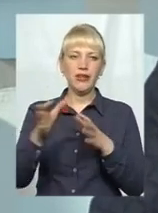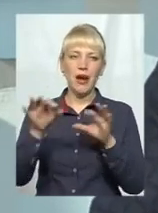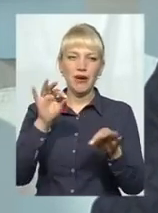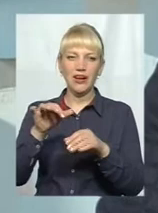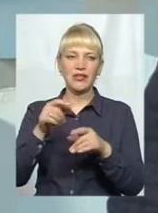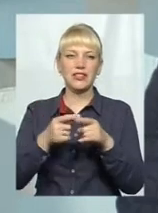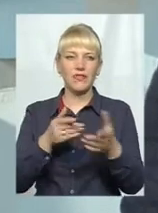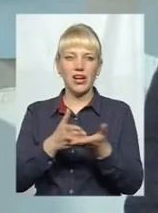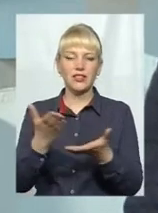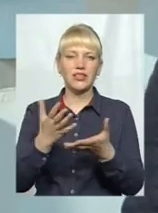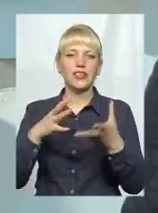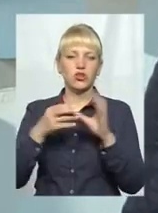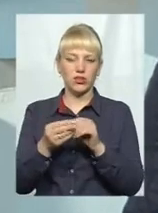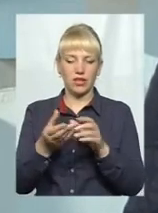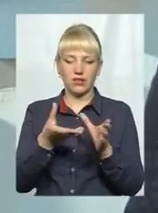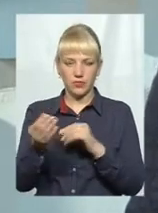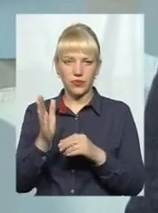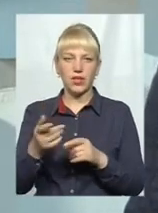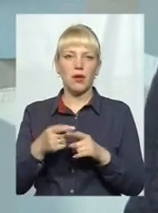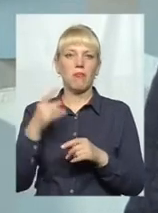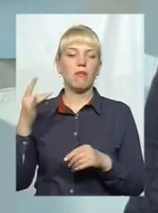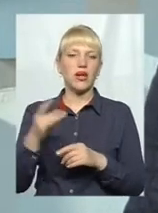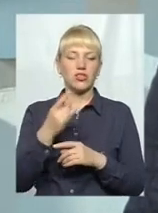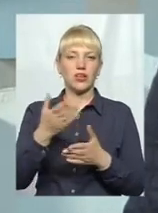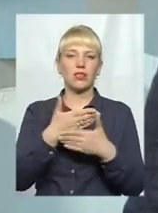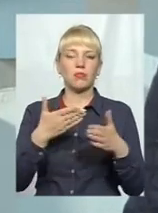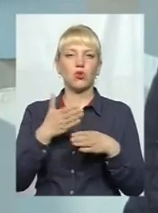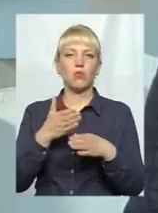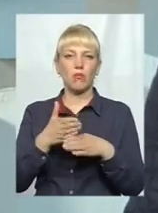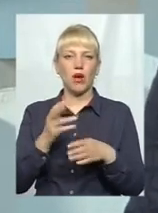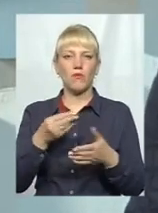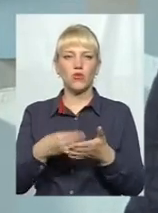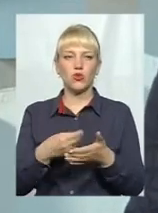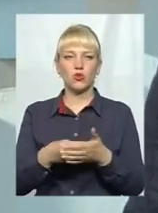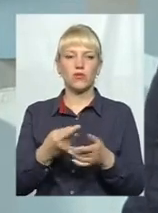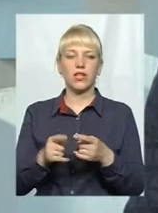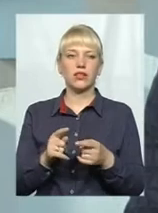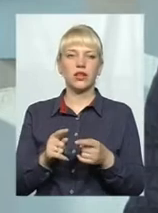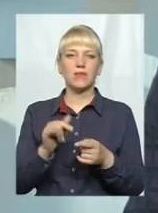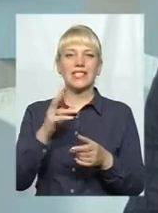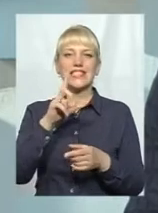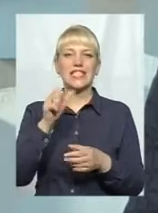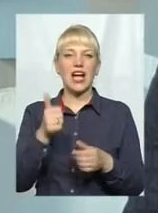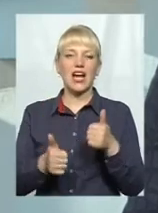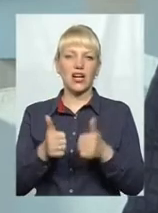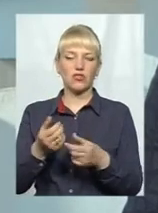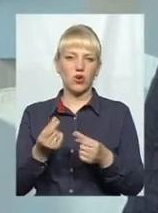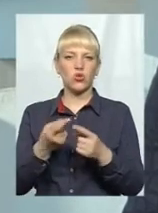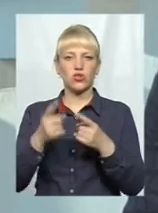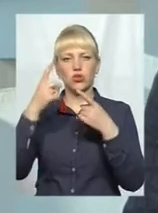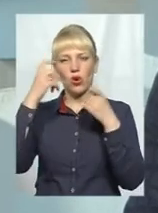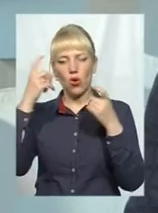результат такий. Тому перший раз ми допомагаємо у фінансуванні, це все за грантові кошти. Тобто це оголошення.